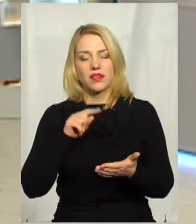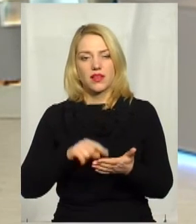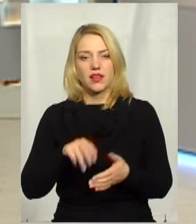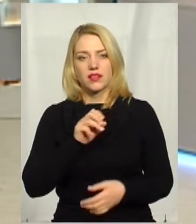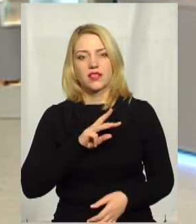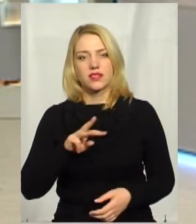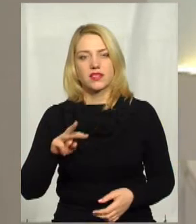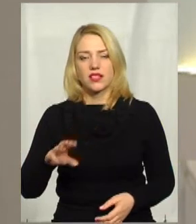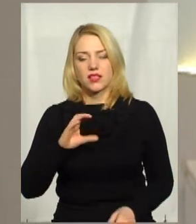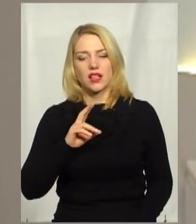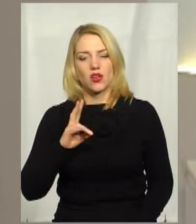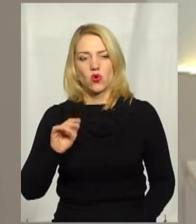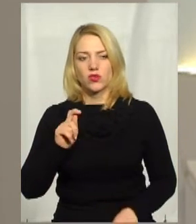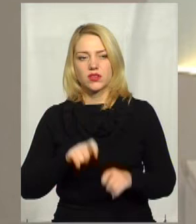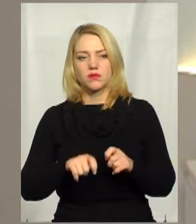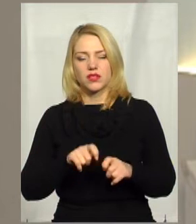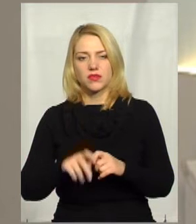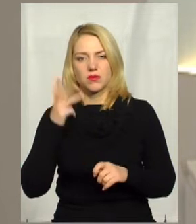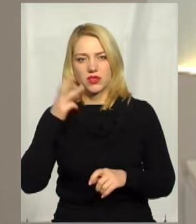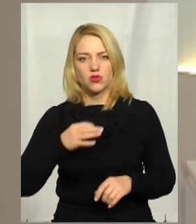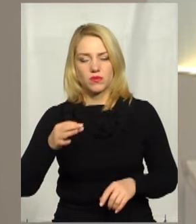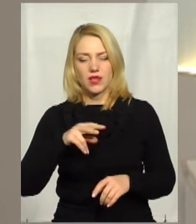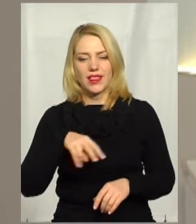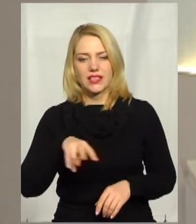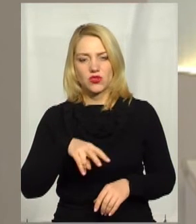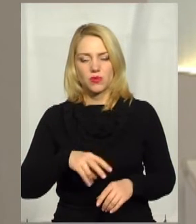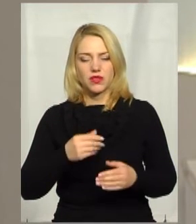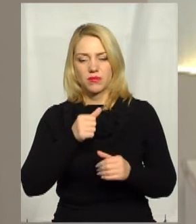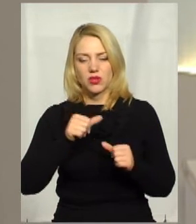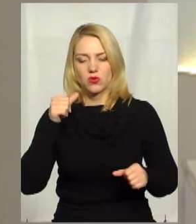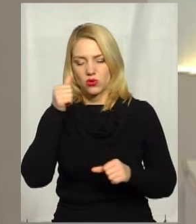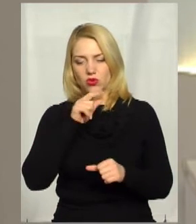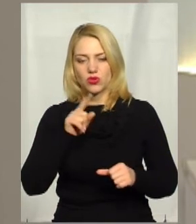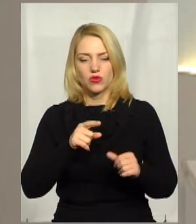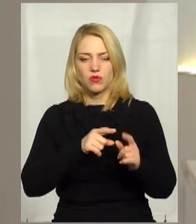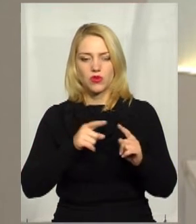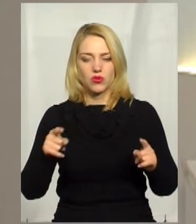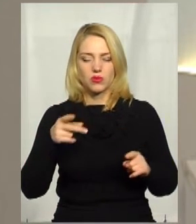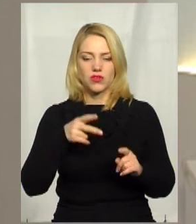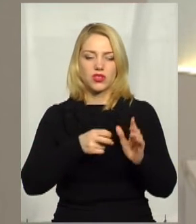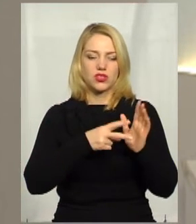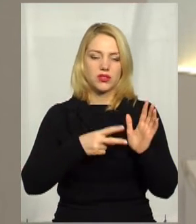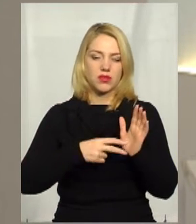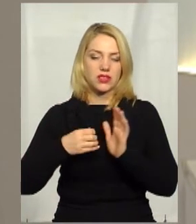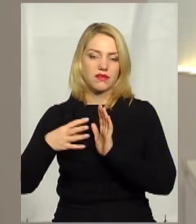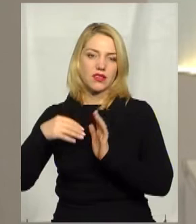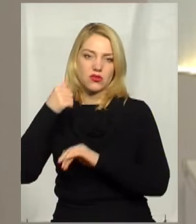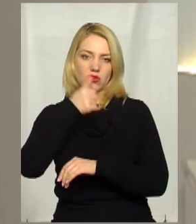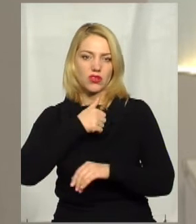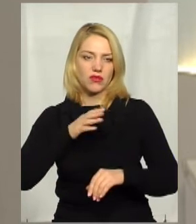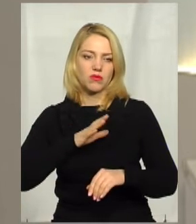Державної екологічної інспекції Хмельницької області. У листопаді минулого року повідомлялося, що протягом 2017-2019 років